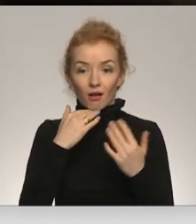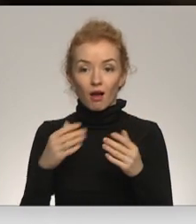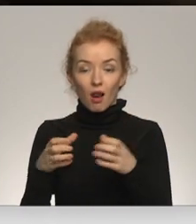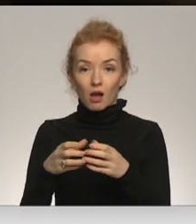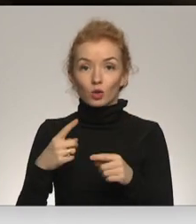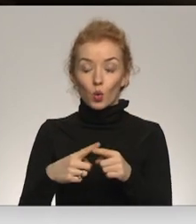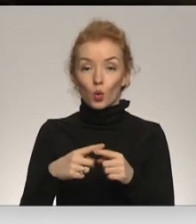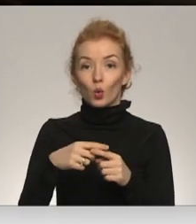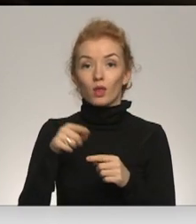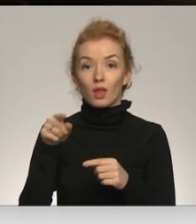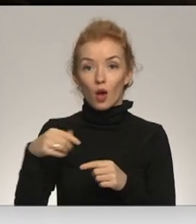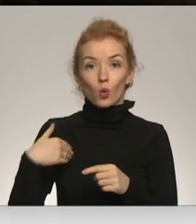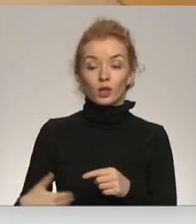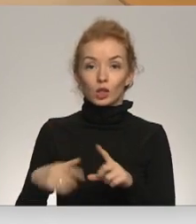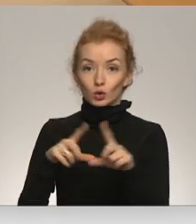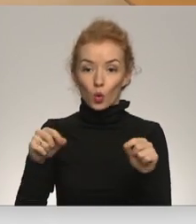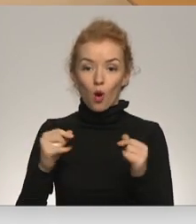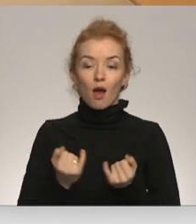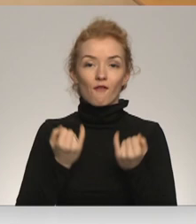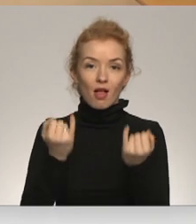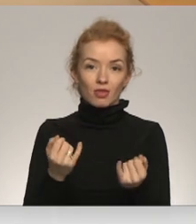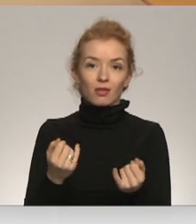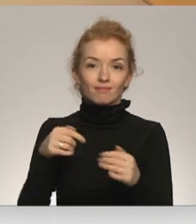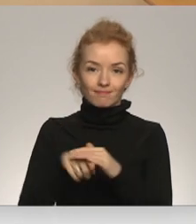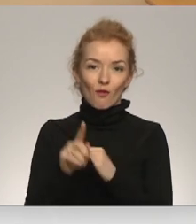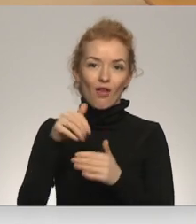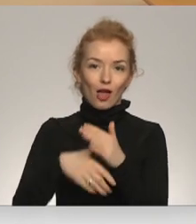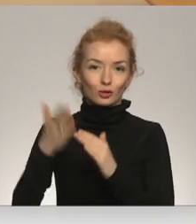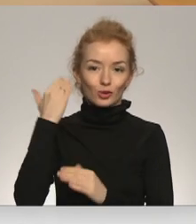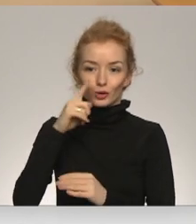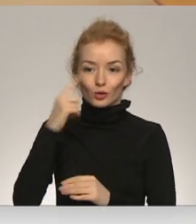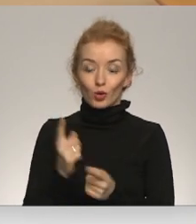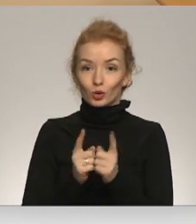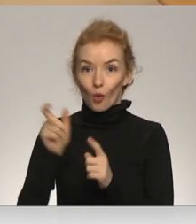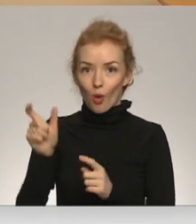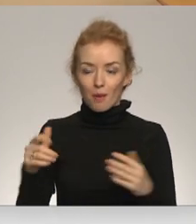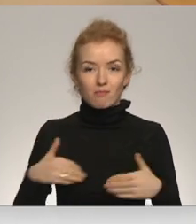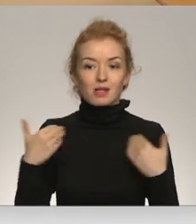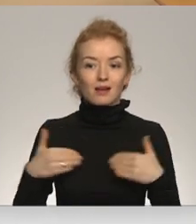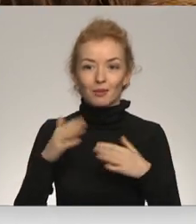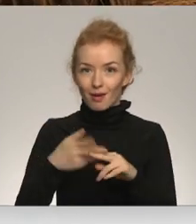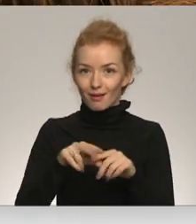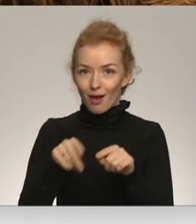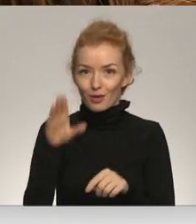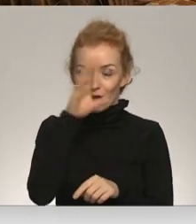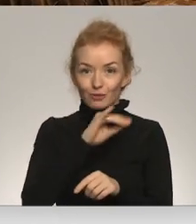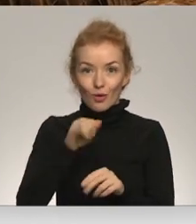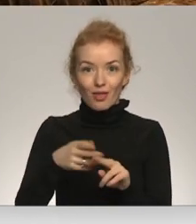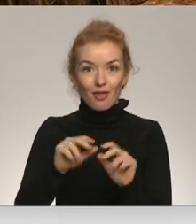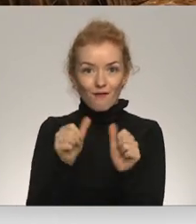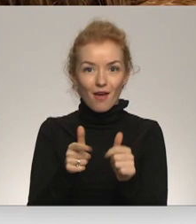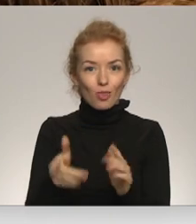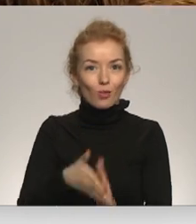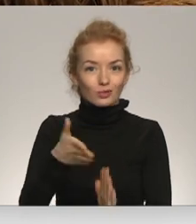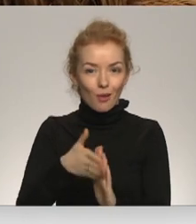Kuldīgas 2. vidusskolētāji atvēlētas vēstures stundas. Skolotāja Ilze Kudeņa priecājas par šādu iespēju, jo šādi tiek uzlabots